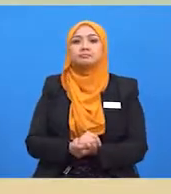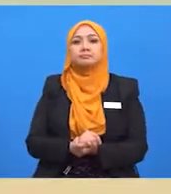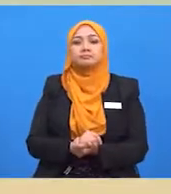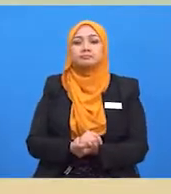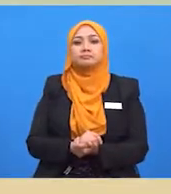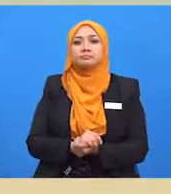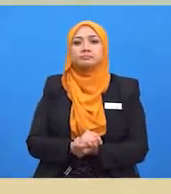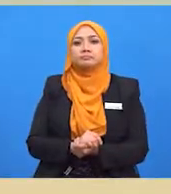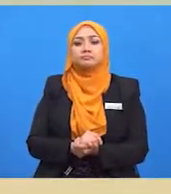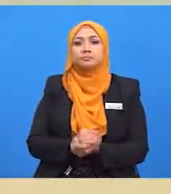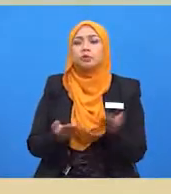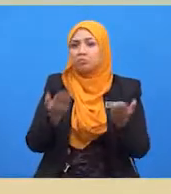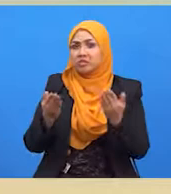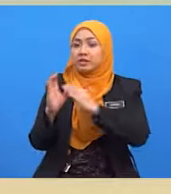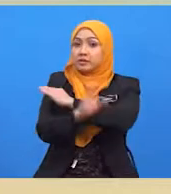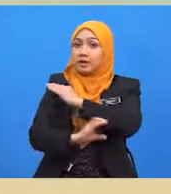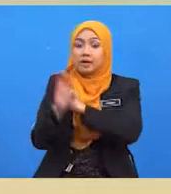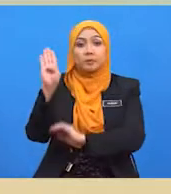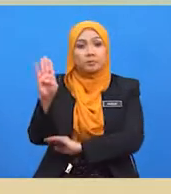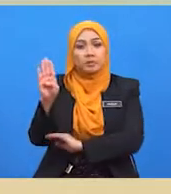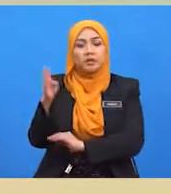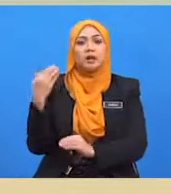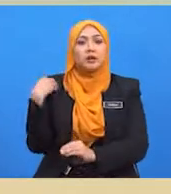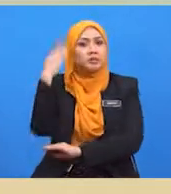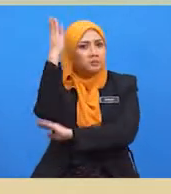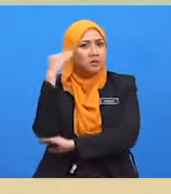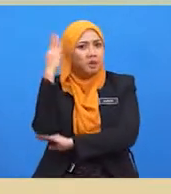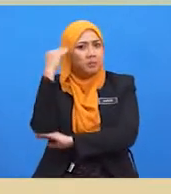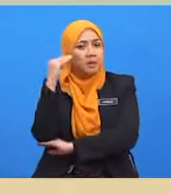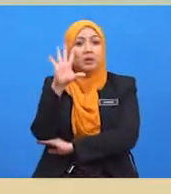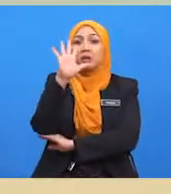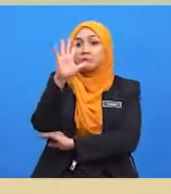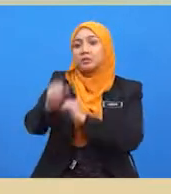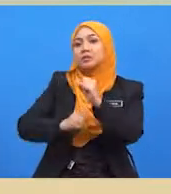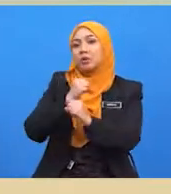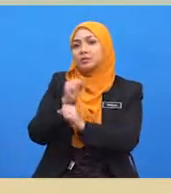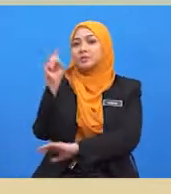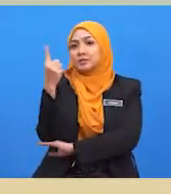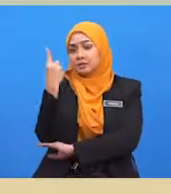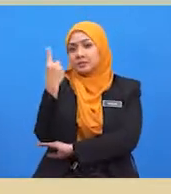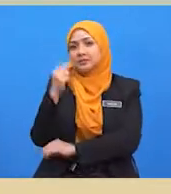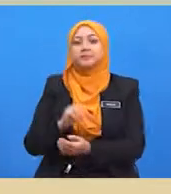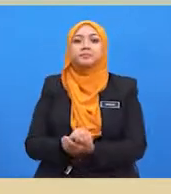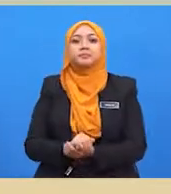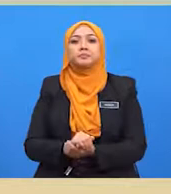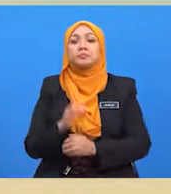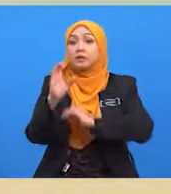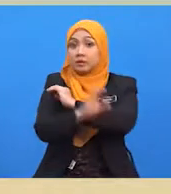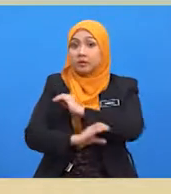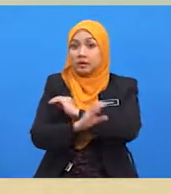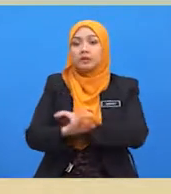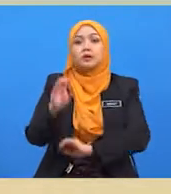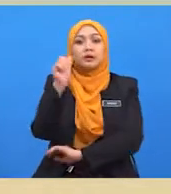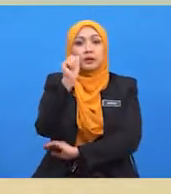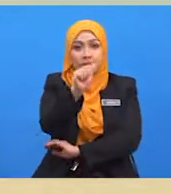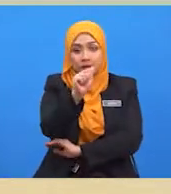B ini hanya mempunyai pengalaman selama 5 tahun. Negara A dapat keluarkan